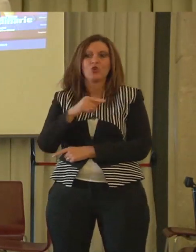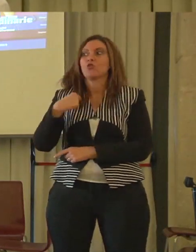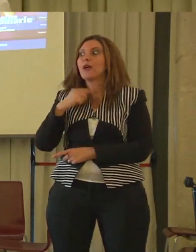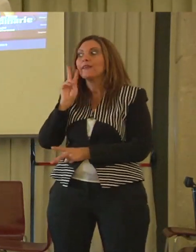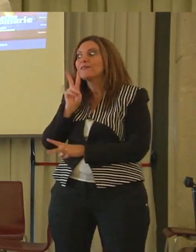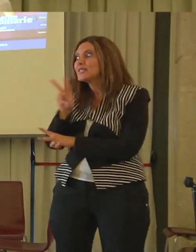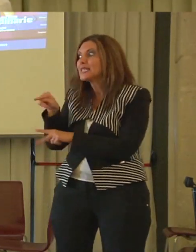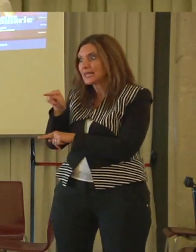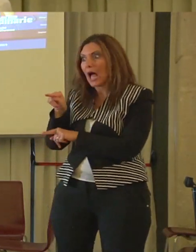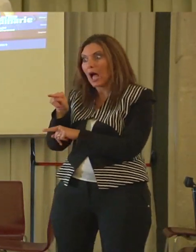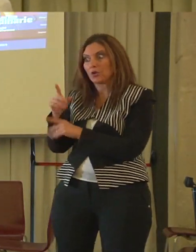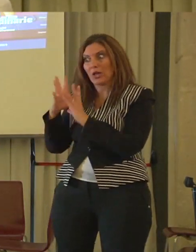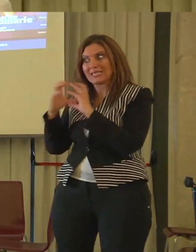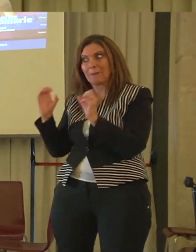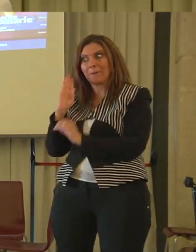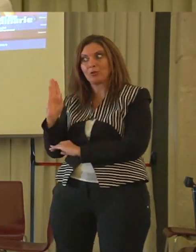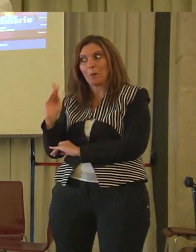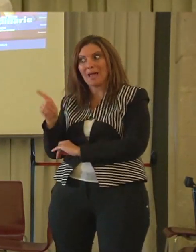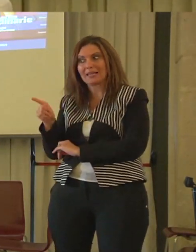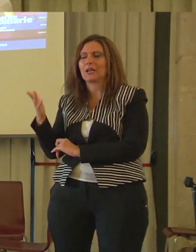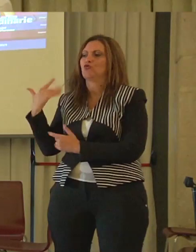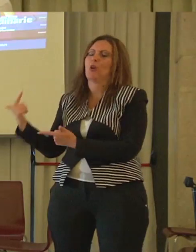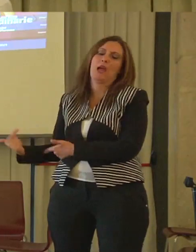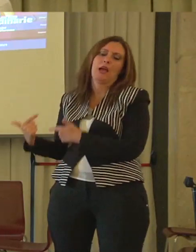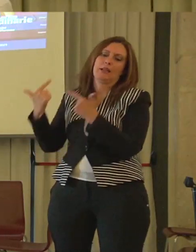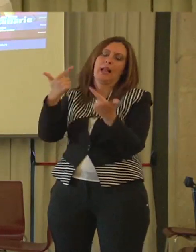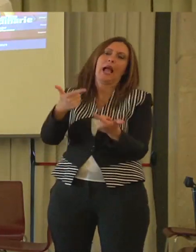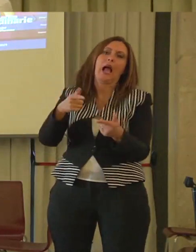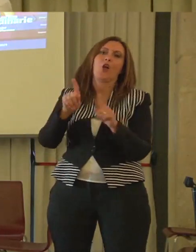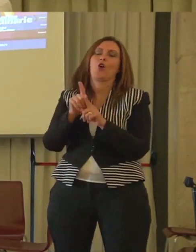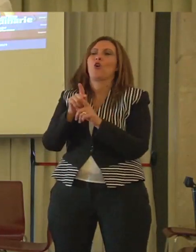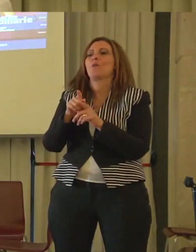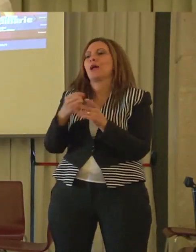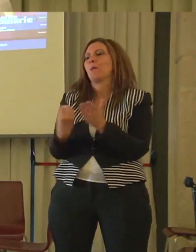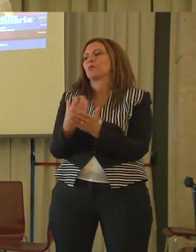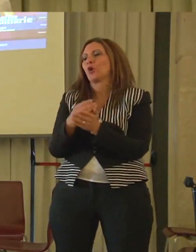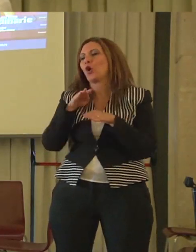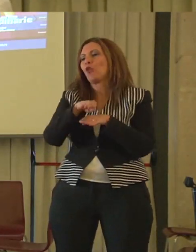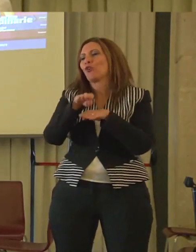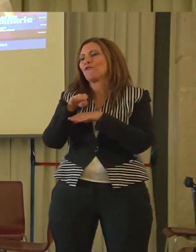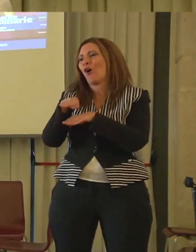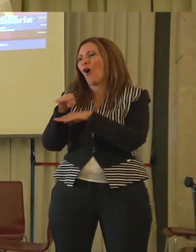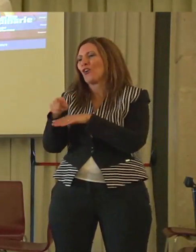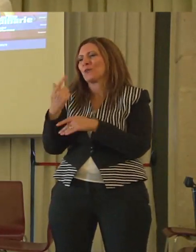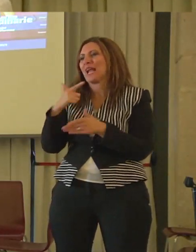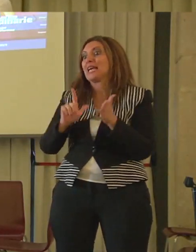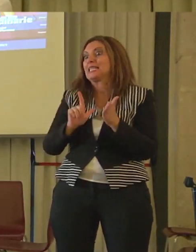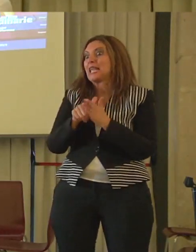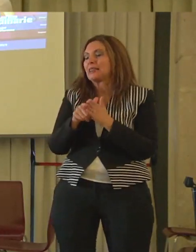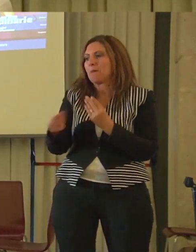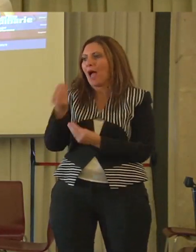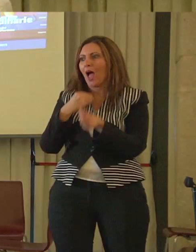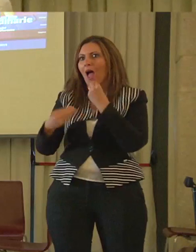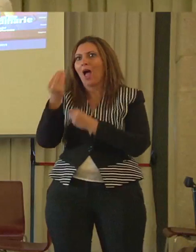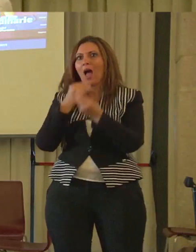il giorno stesso che oltre a regalare i suoi prodotti da forno, che sono state una bella leccornia per tutta la settimana perché il viaggio,